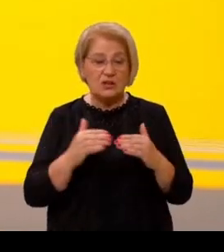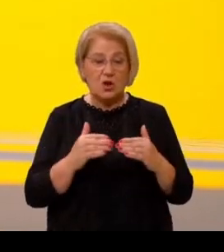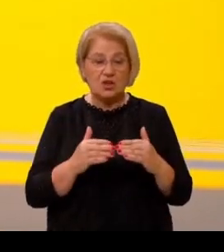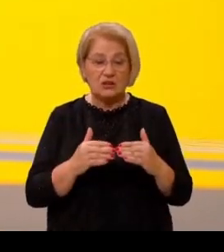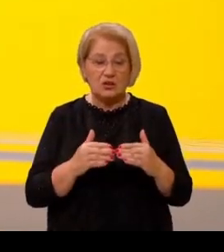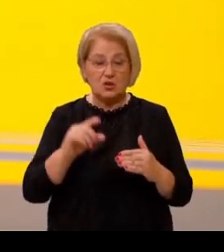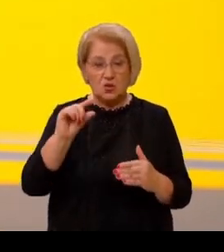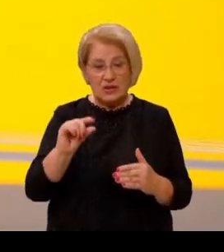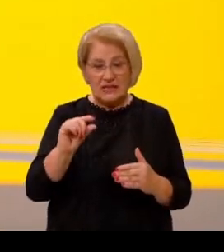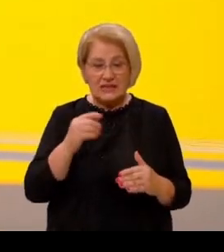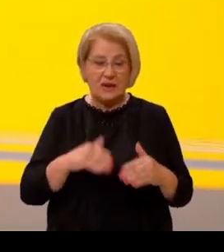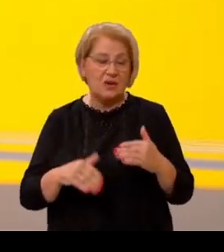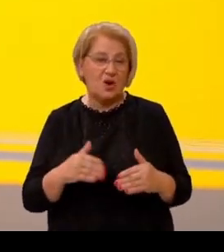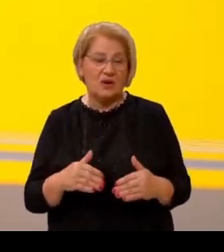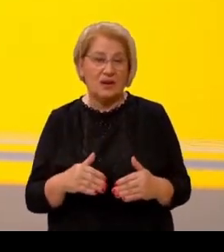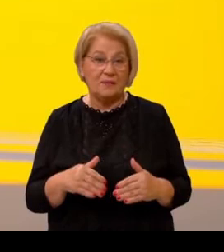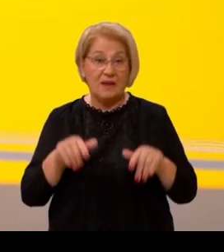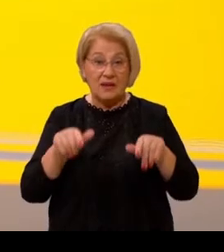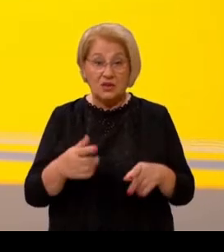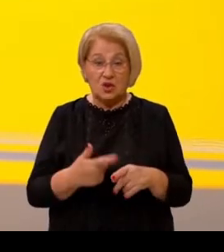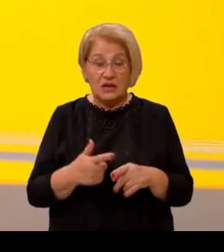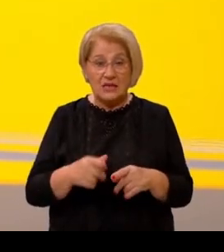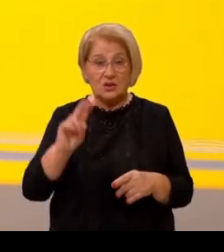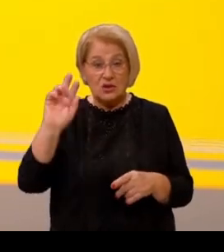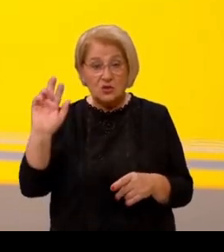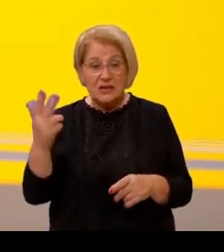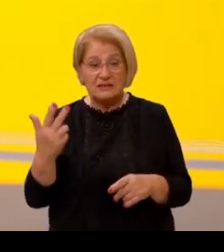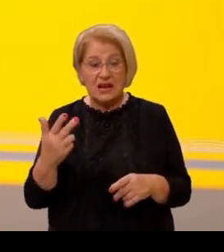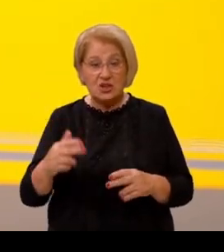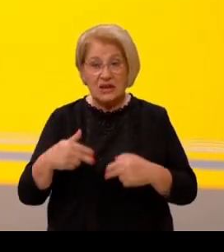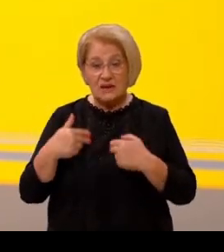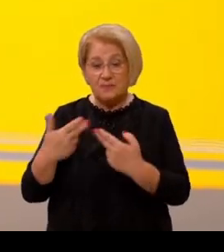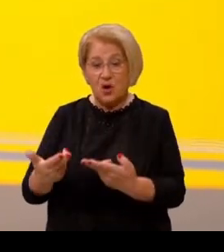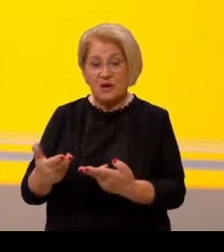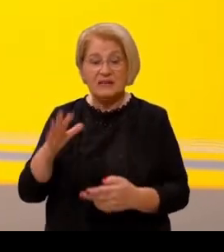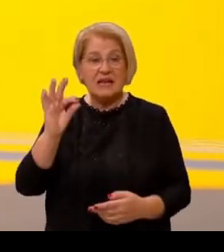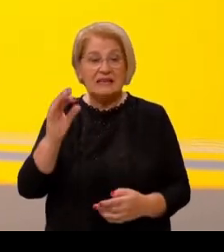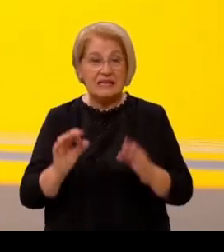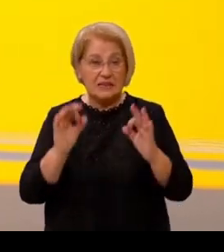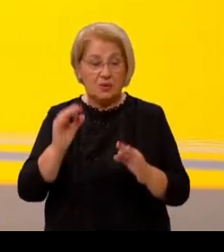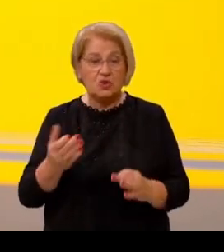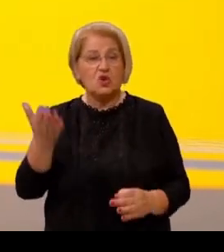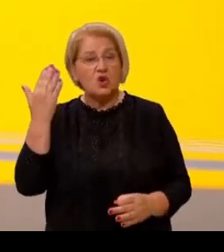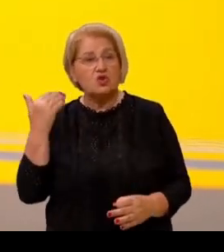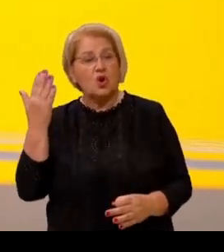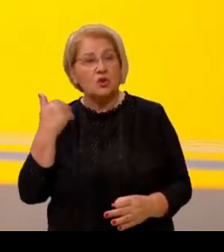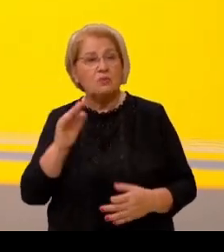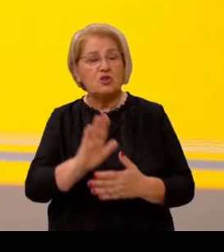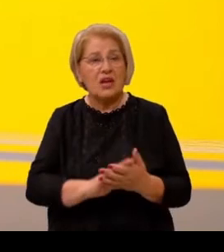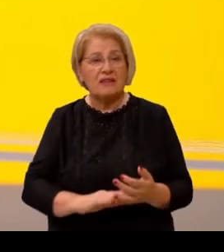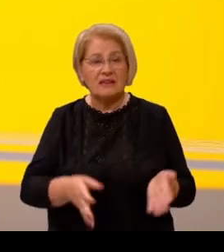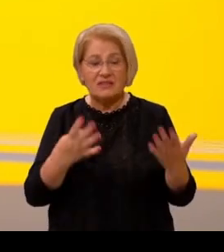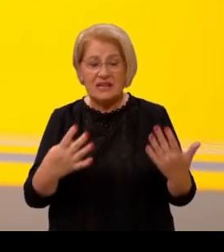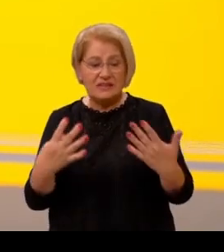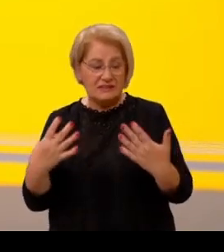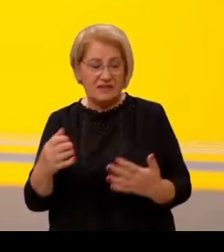to su niske mirovine. Zbog toga smo i zatražili prvo ovaj povrat 10% još od 1999. godine